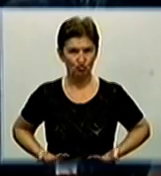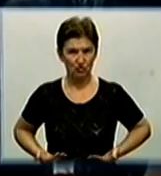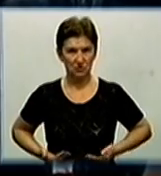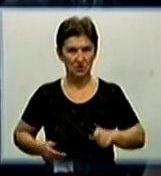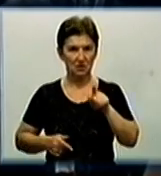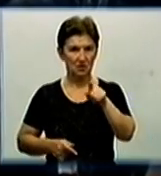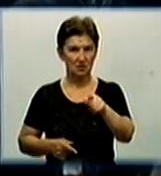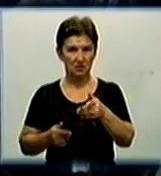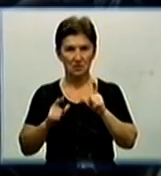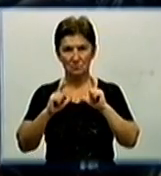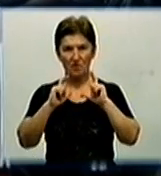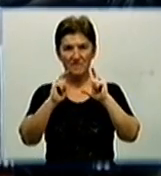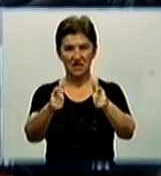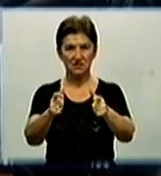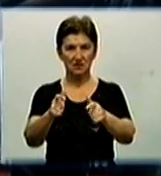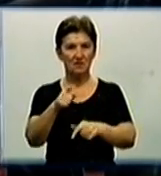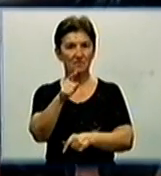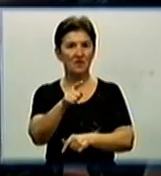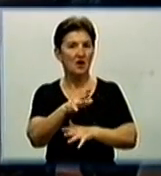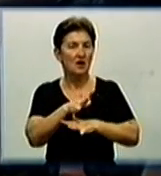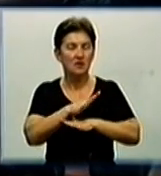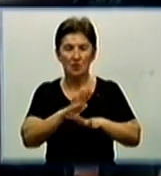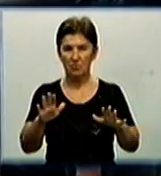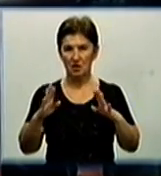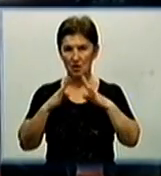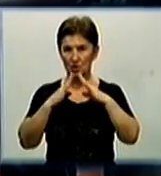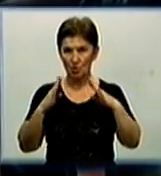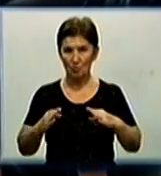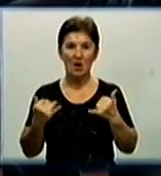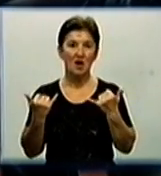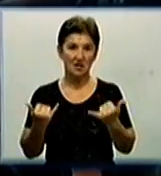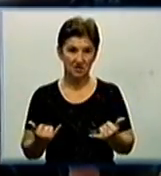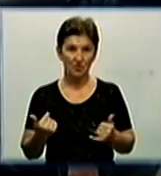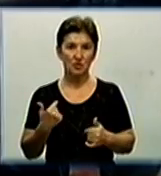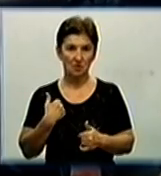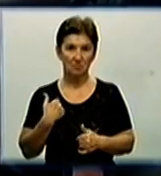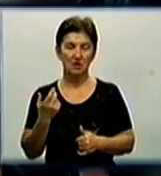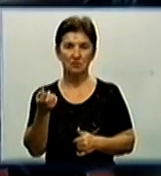для вручення повістки. Власне керівництво, сьогодні ми у власне робочі місці.